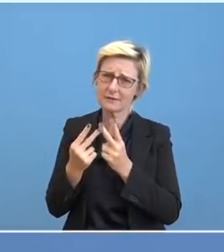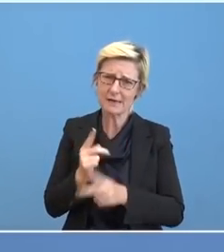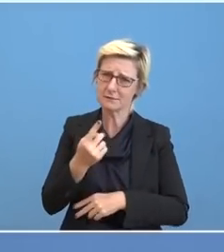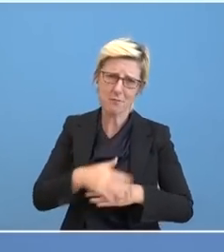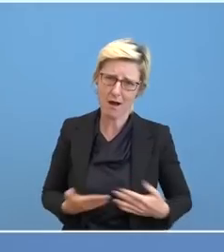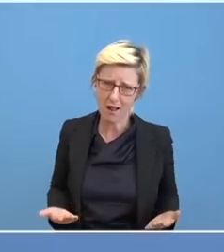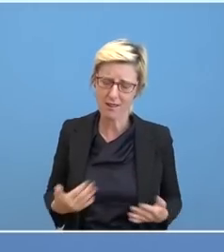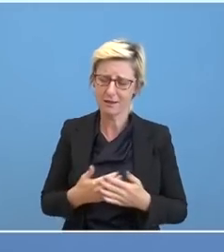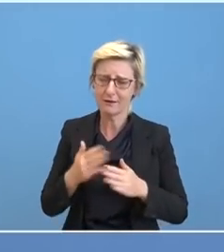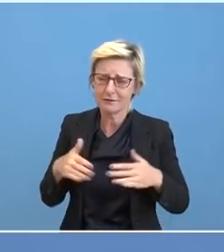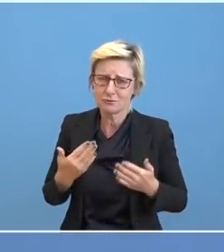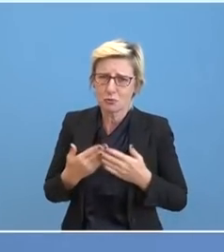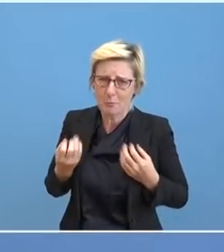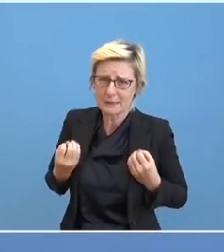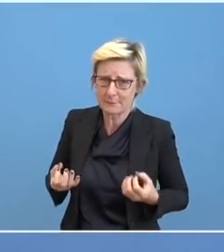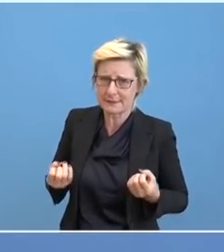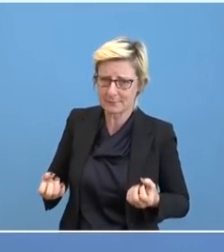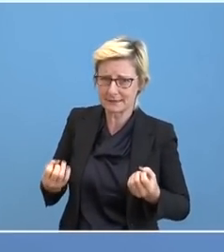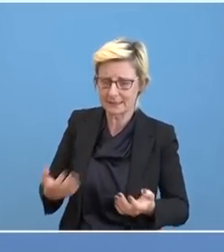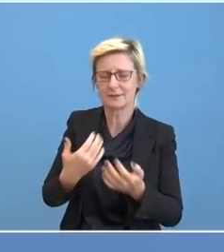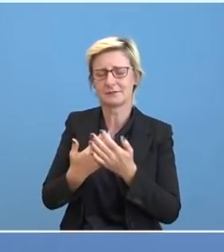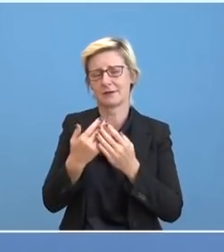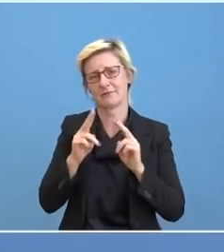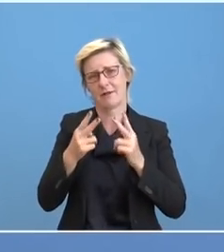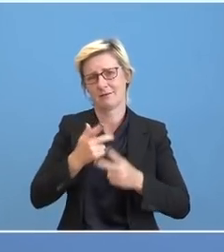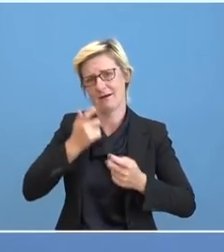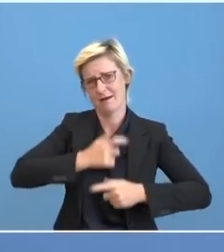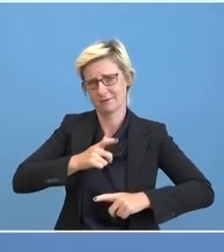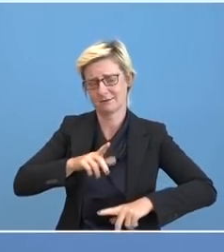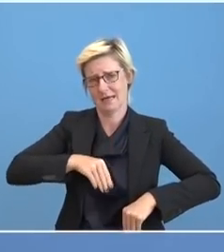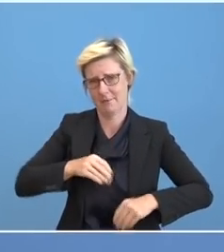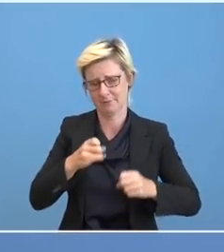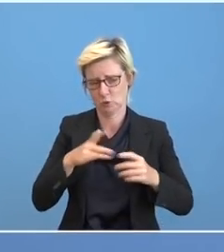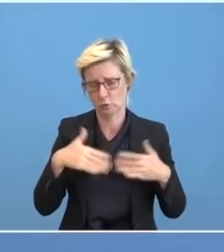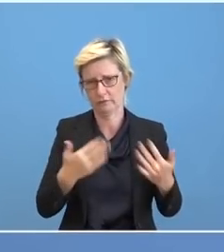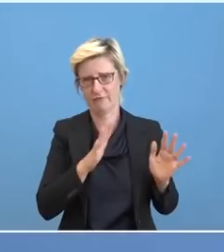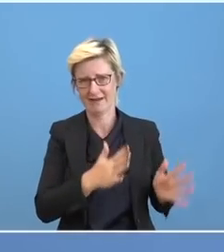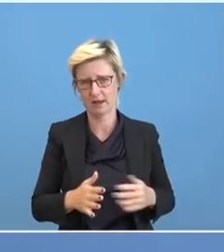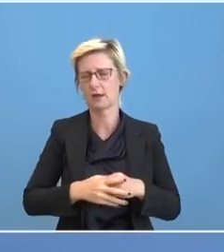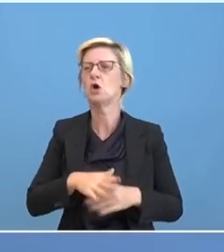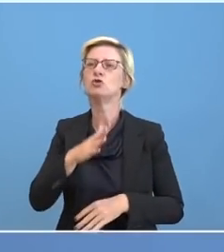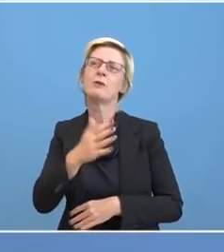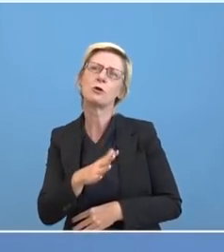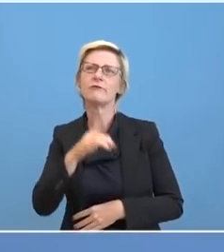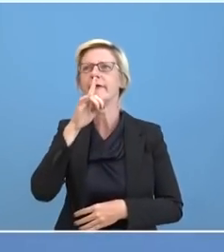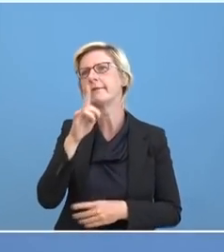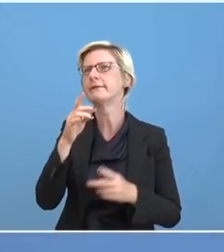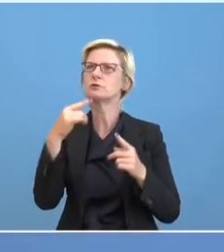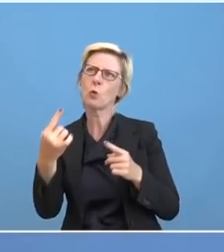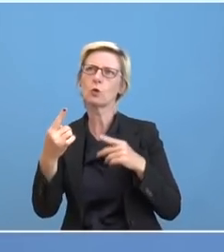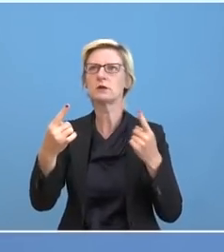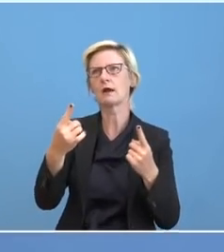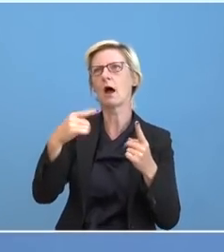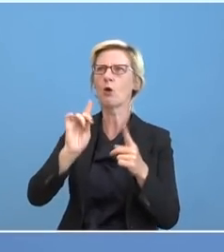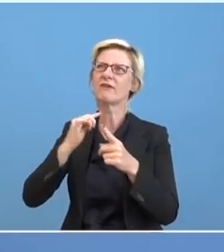Deswegen nimmt die Welt, denke ich, diesen Verdacht sehr ernst. Und im Übrigen würde ich jetzt nicht spekulieren und hypothetische